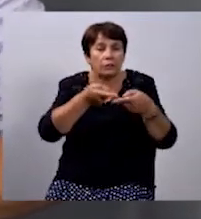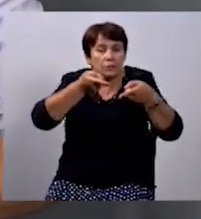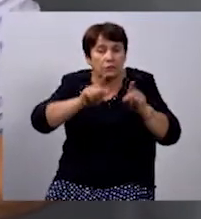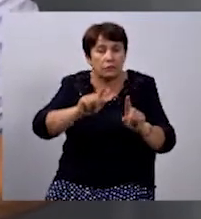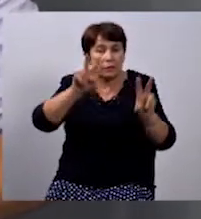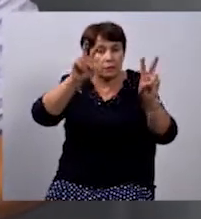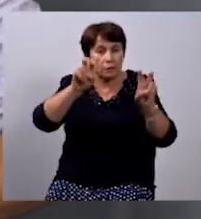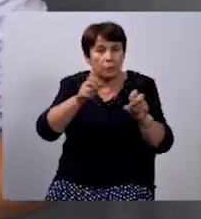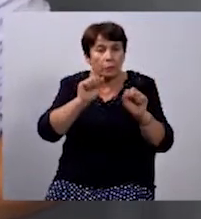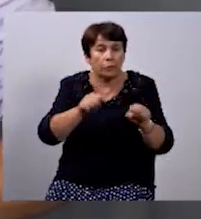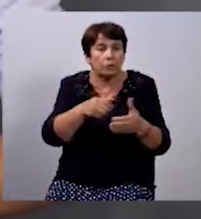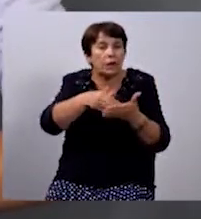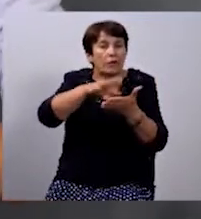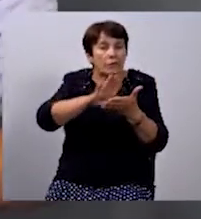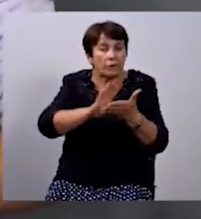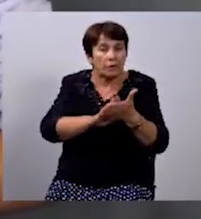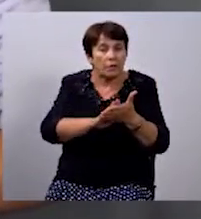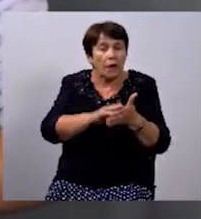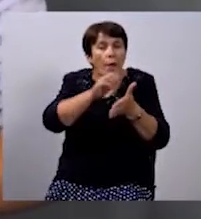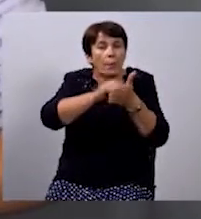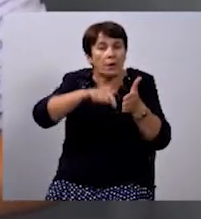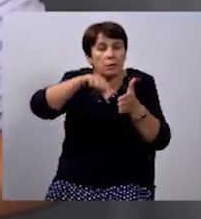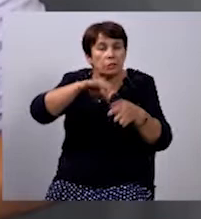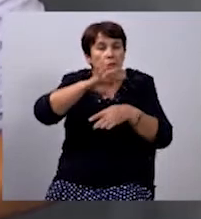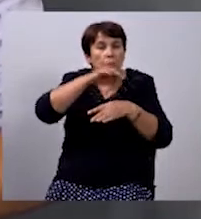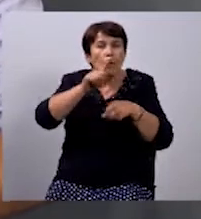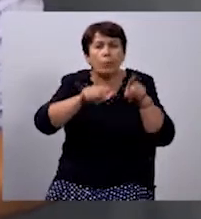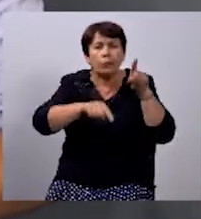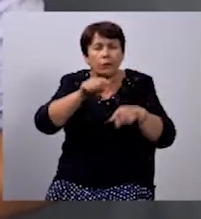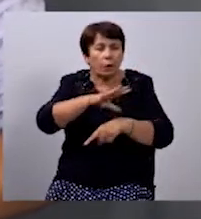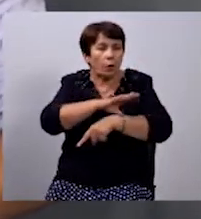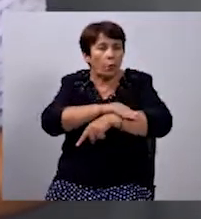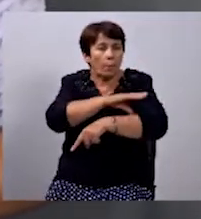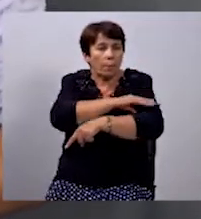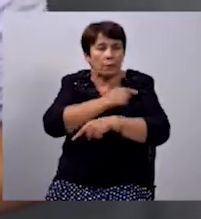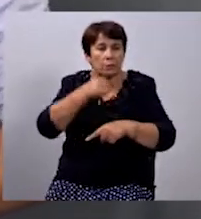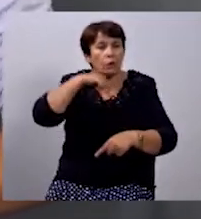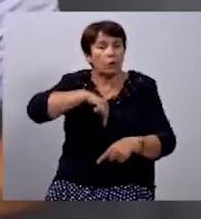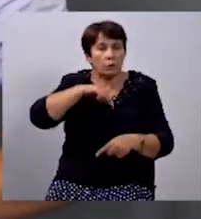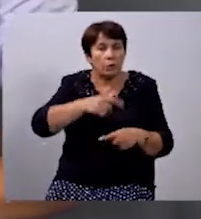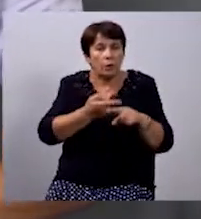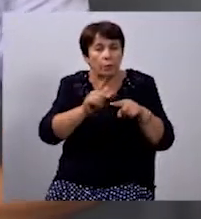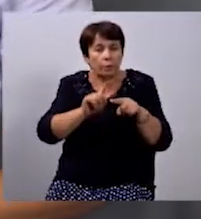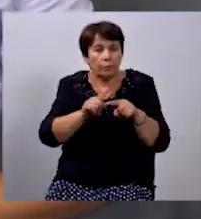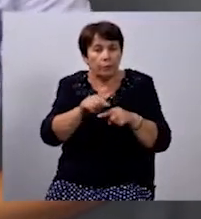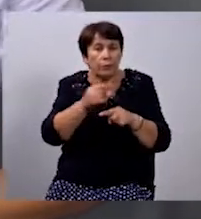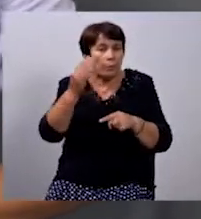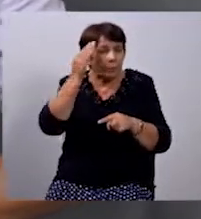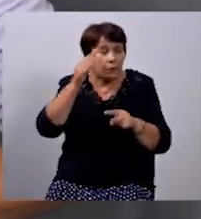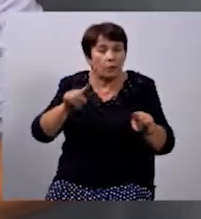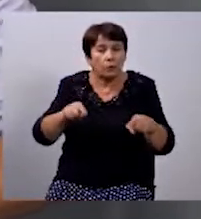діагностиці можна визначити причини болю будь-якого м'яза в організмі. Практикують метод у